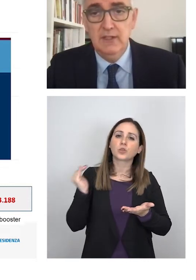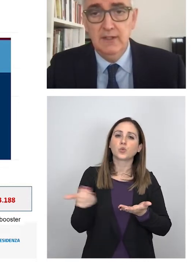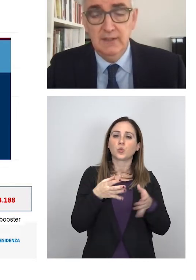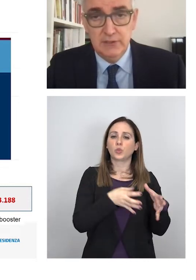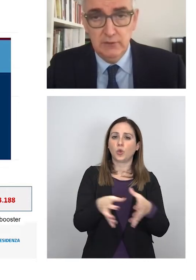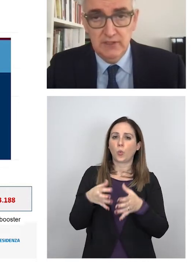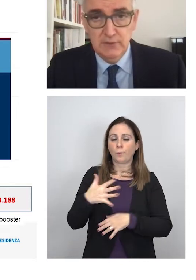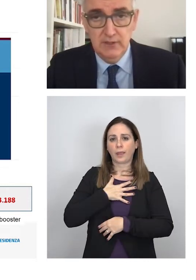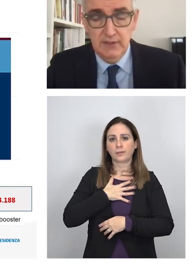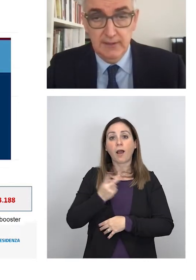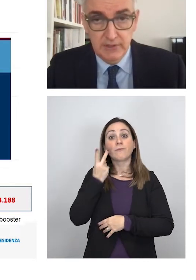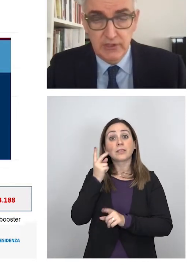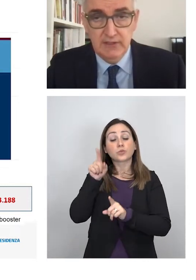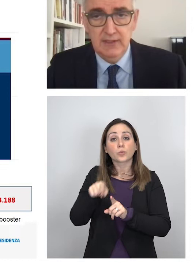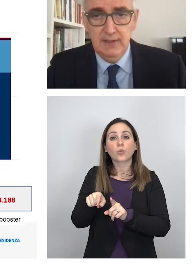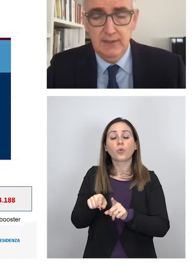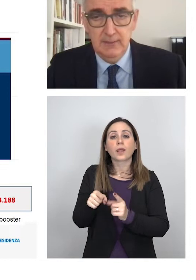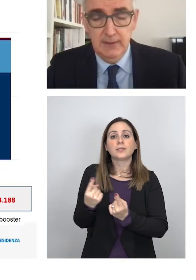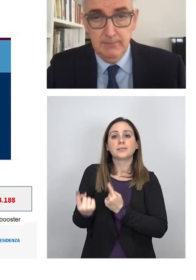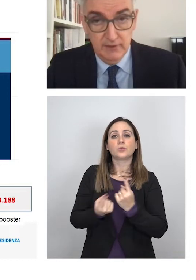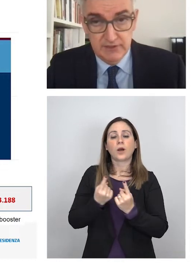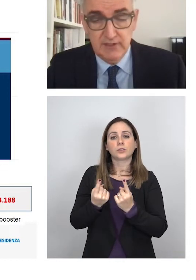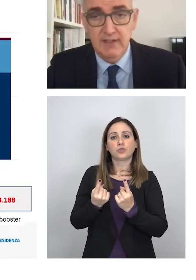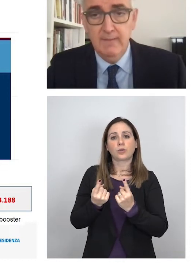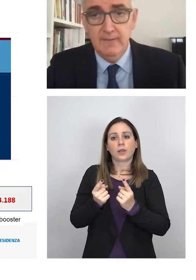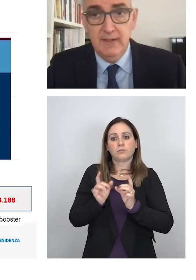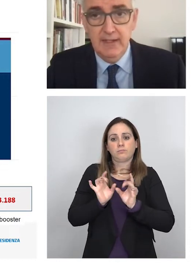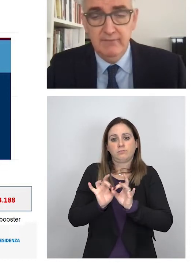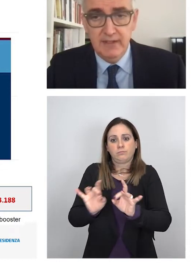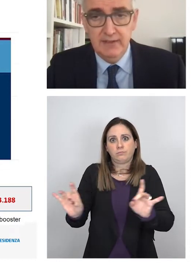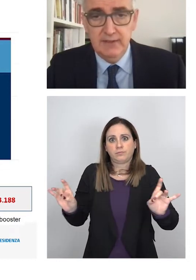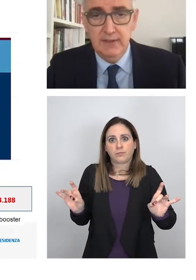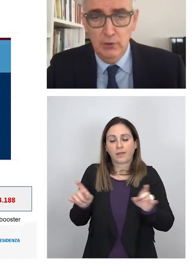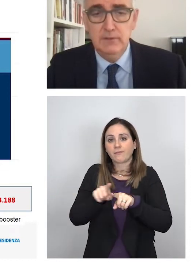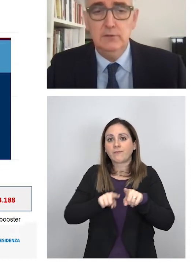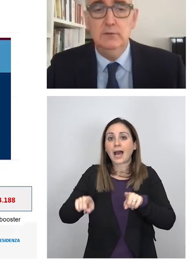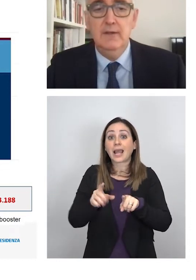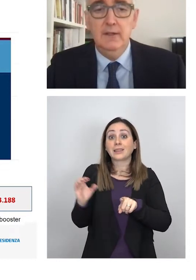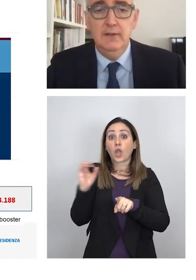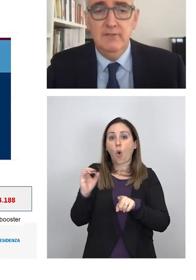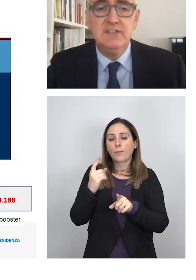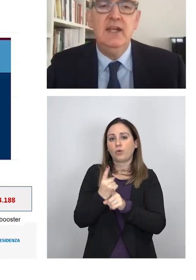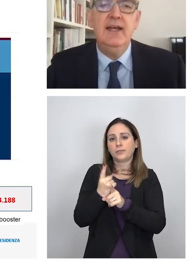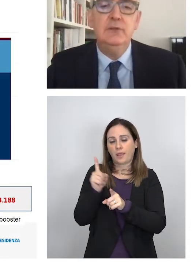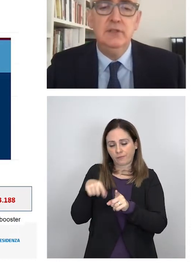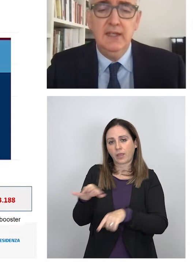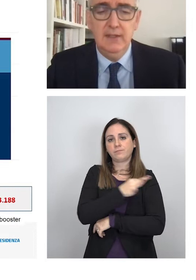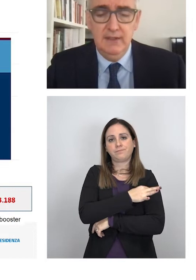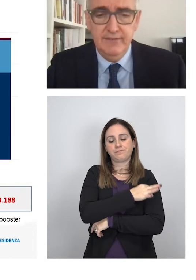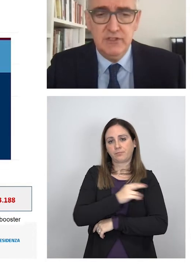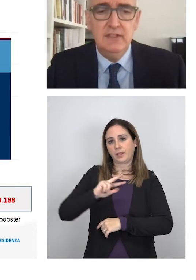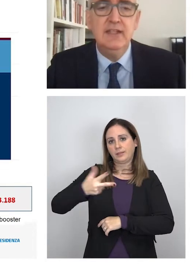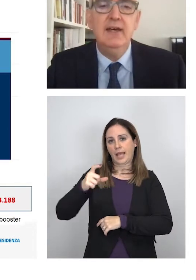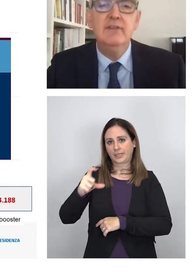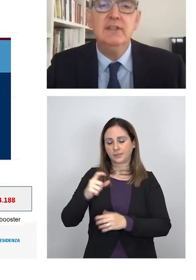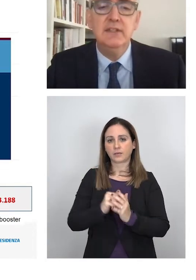alla luce della circolazione crescente e progressiva della variante Omicron va segnalato che